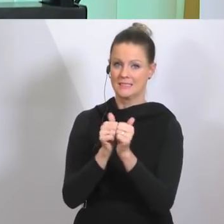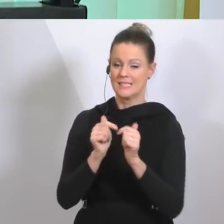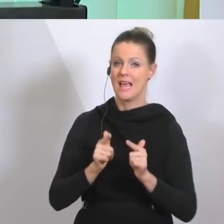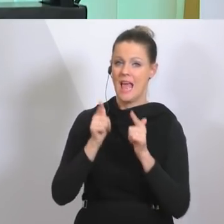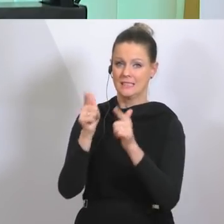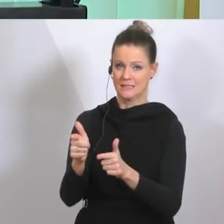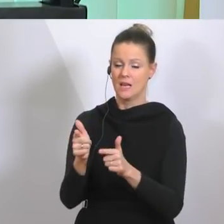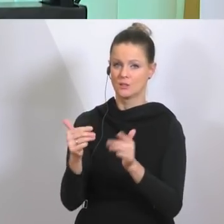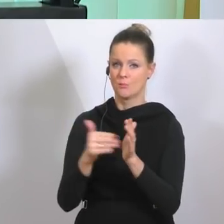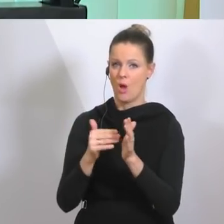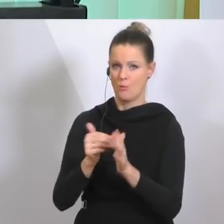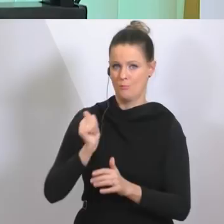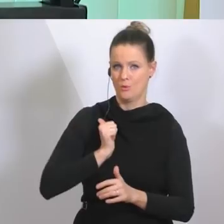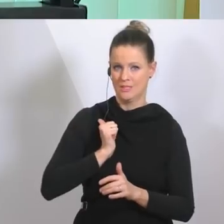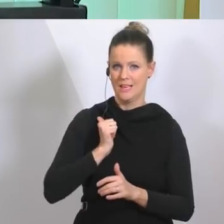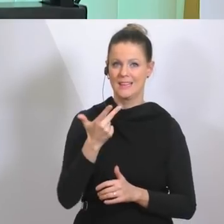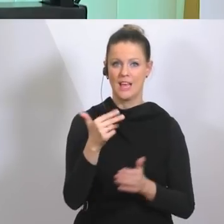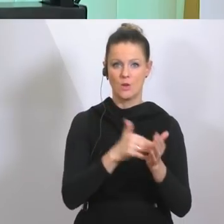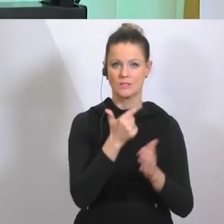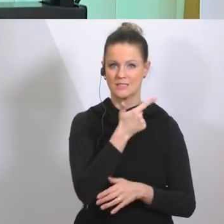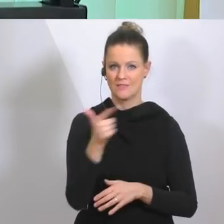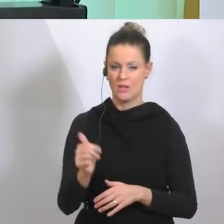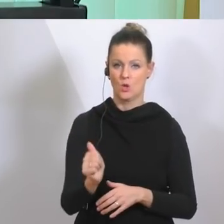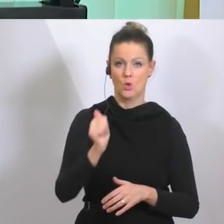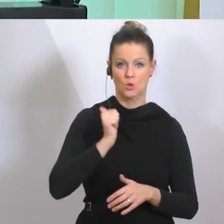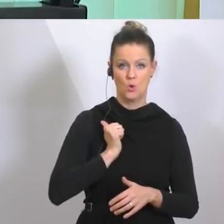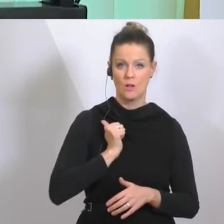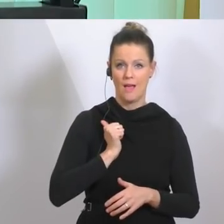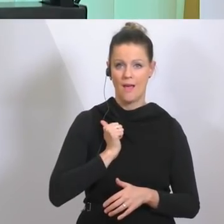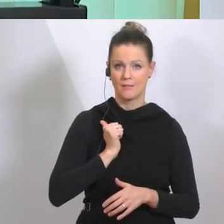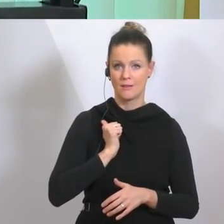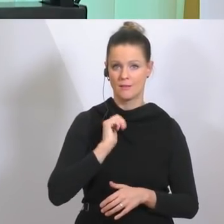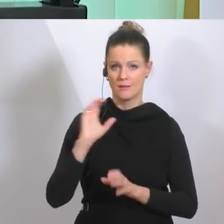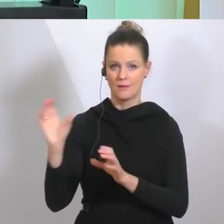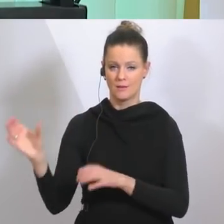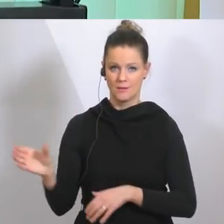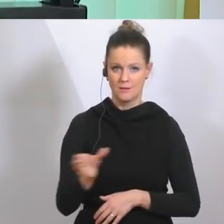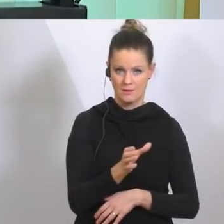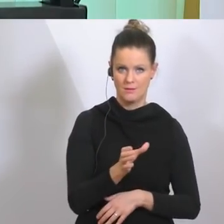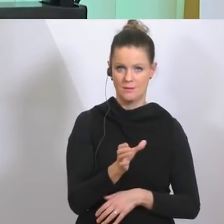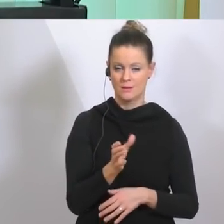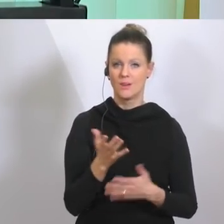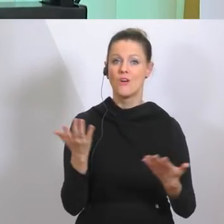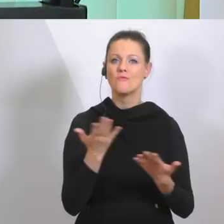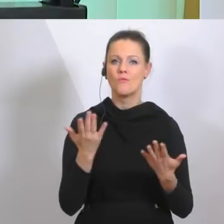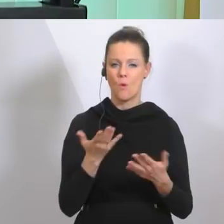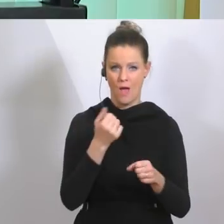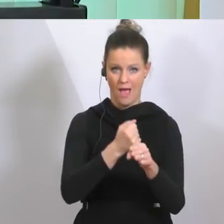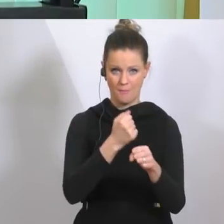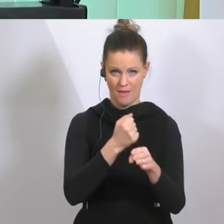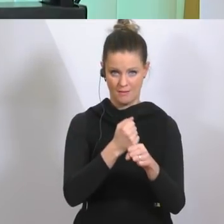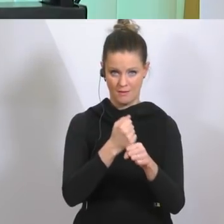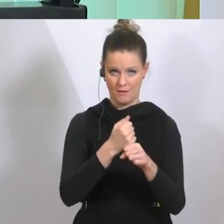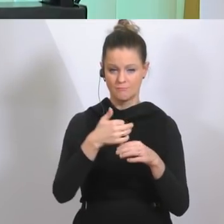In Summe werden uns 3.200 Soldatinnen und Soldaten zur Verfügung stehen. Wo werden die eingesetzt? Jetzt